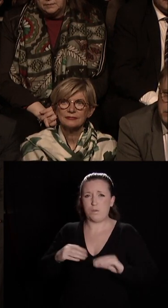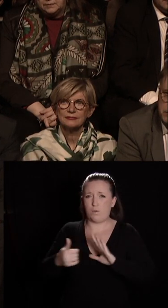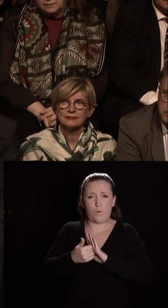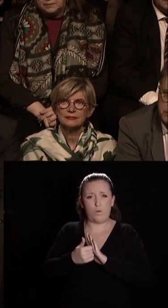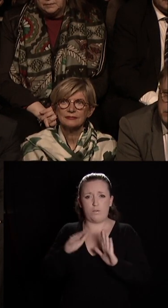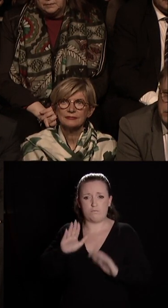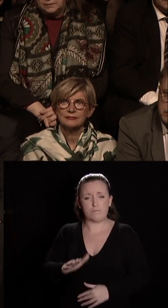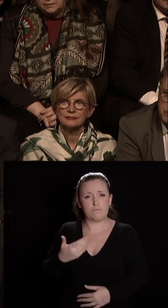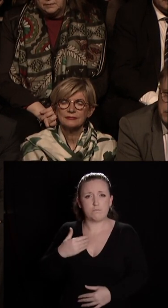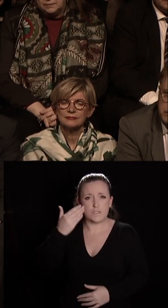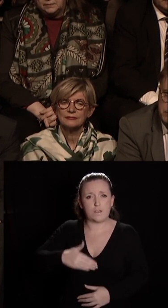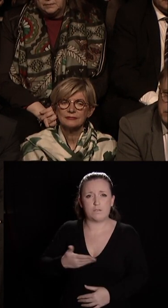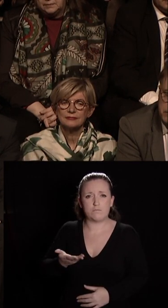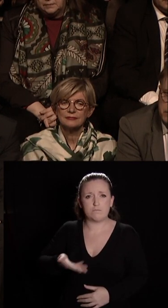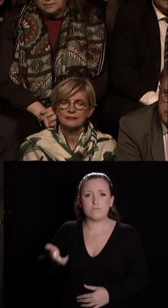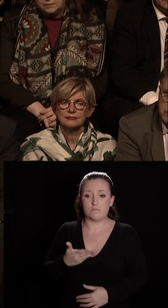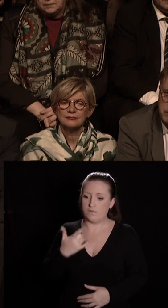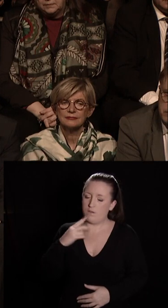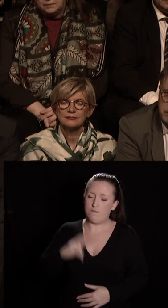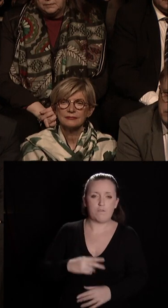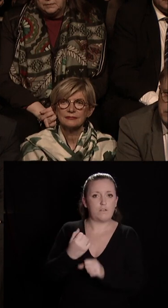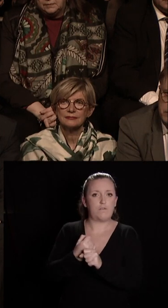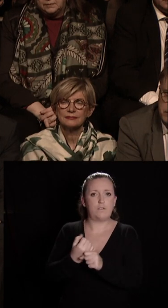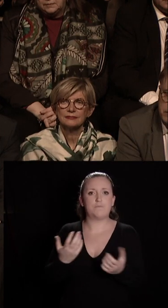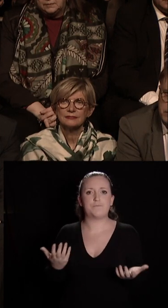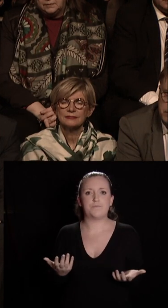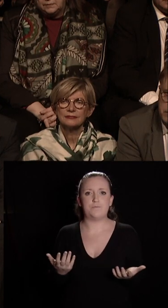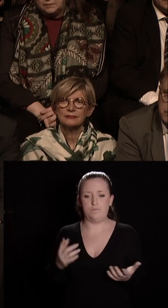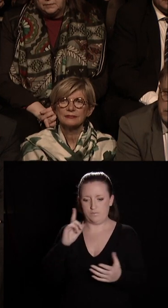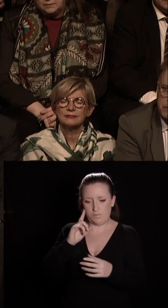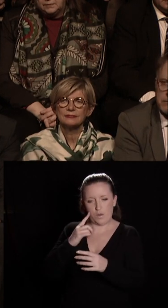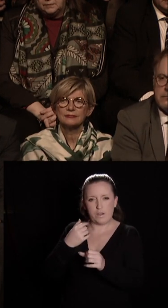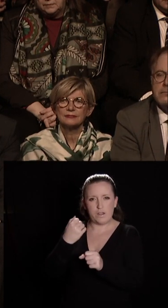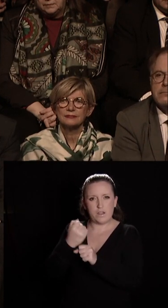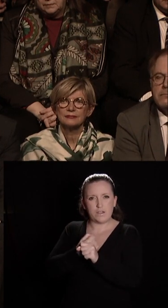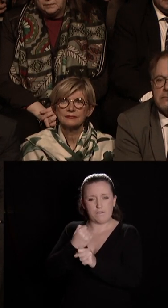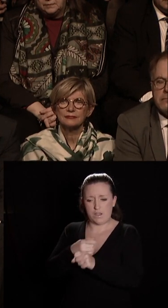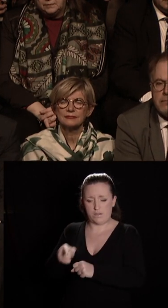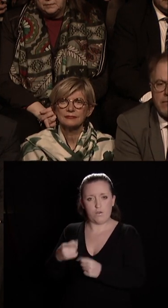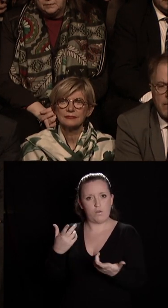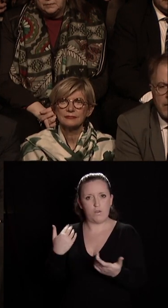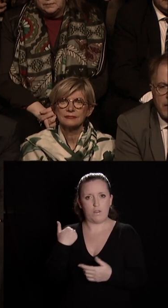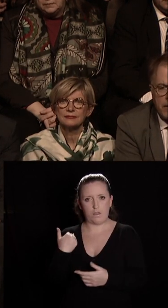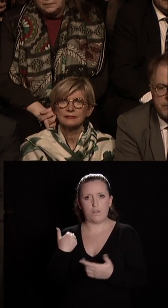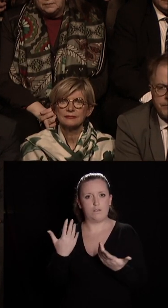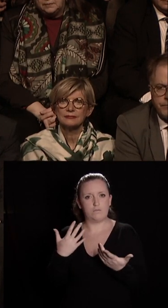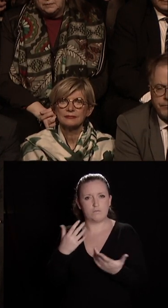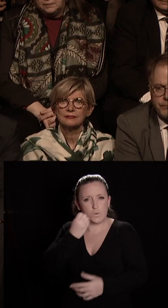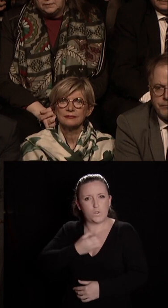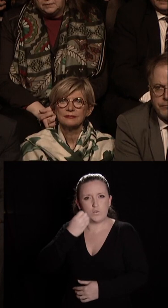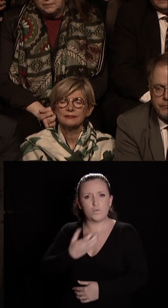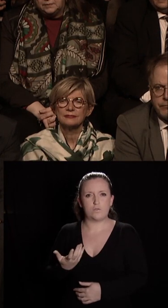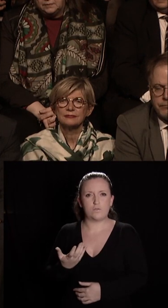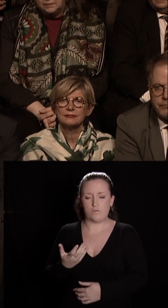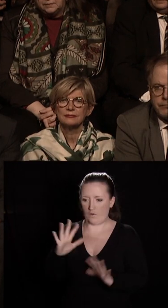savoir que c'est aussi un travail. Car justement, ce travail, ce sont eux qui l'assument au quotidien, dans un rapport